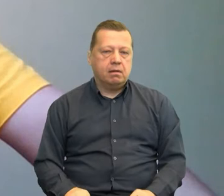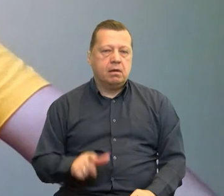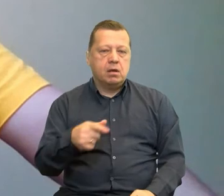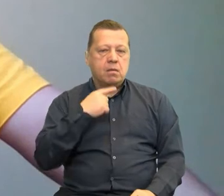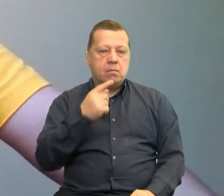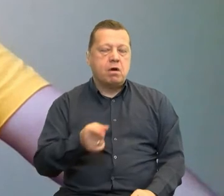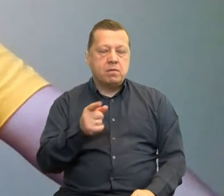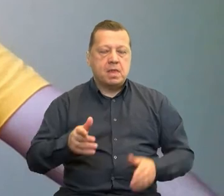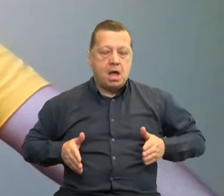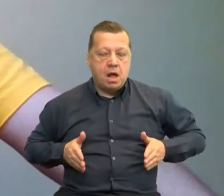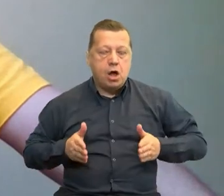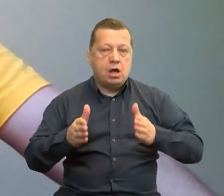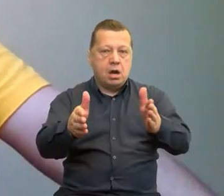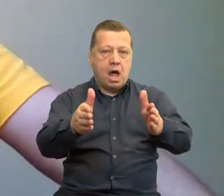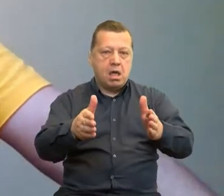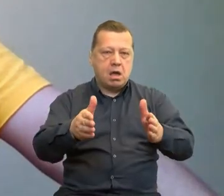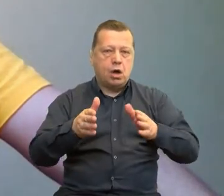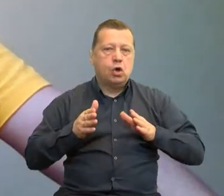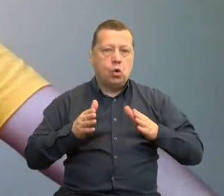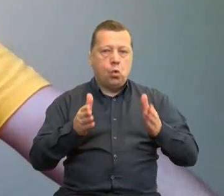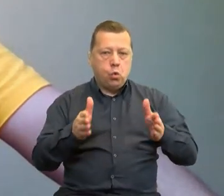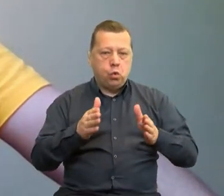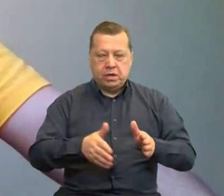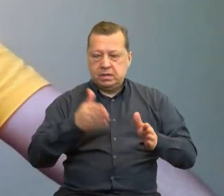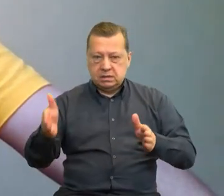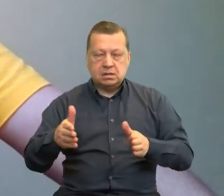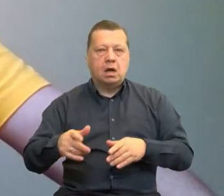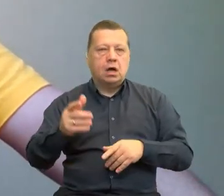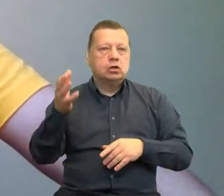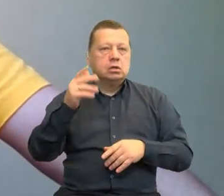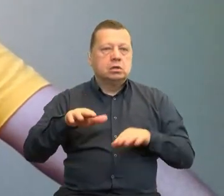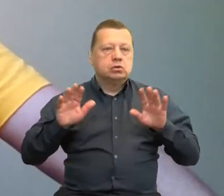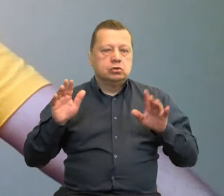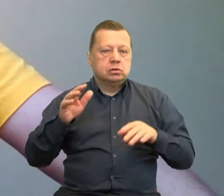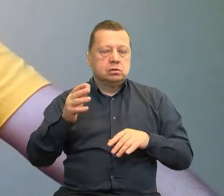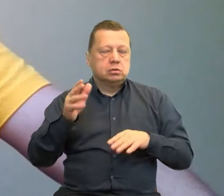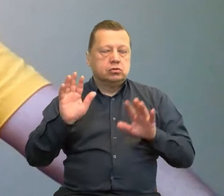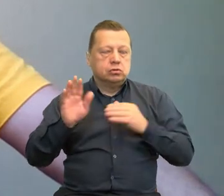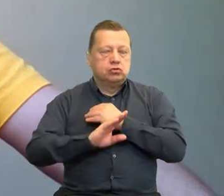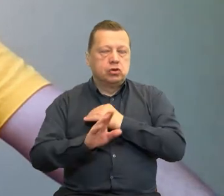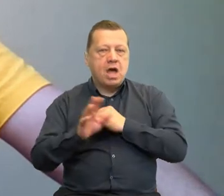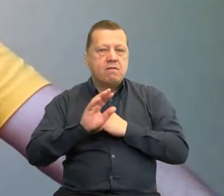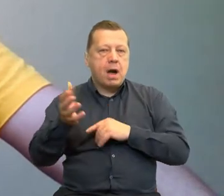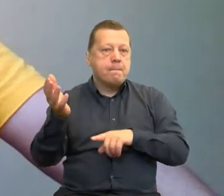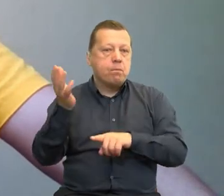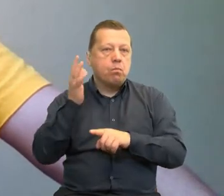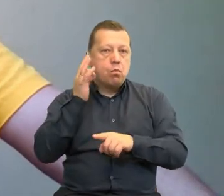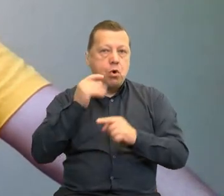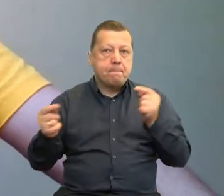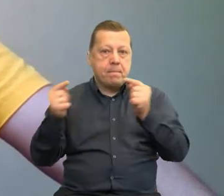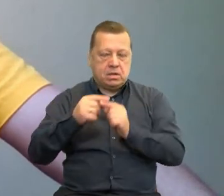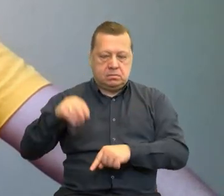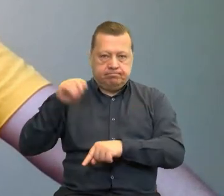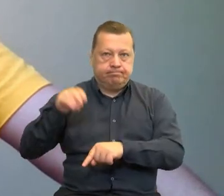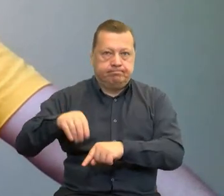przydrożnych. Te aleje też z drzewami miododajnymi, takimi jak np. nipy, są nie tylko piękną ozdobą